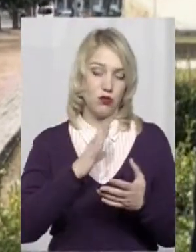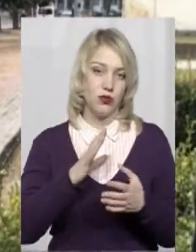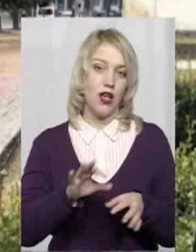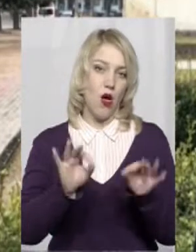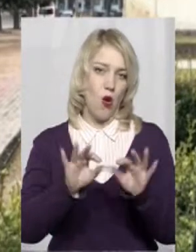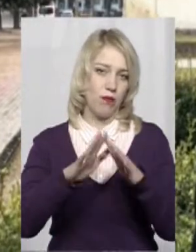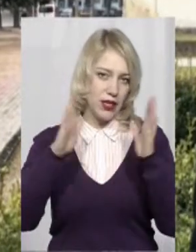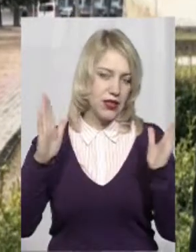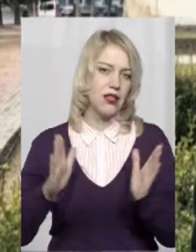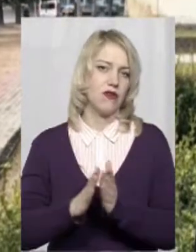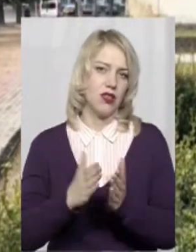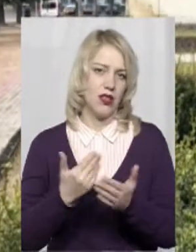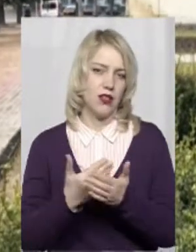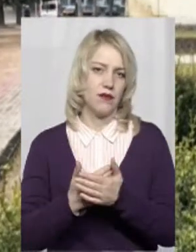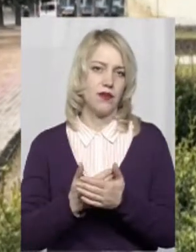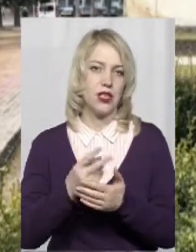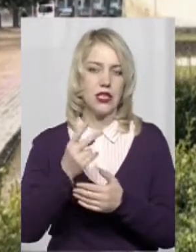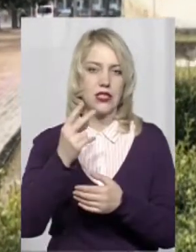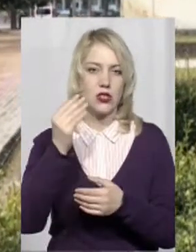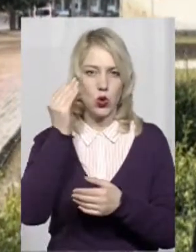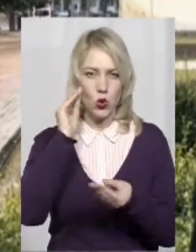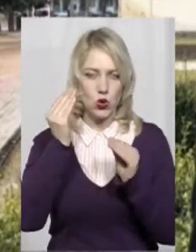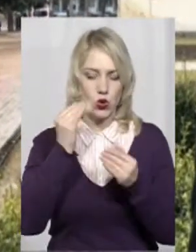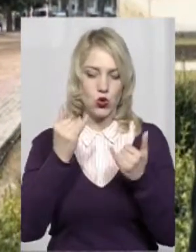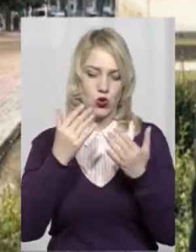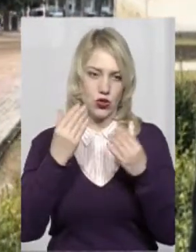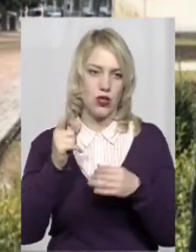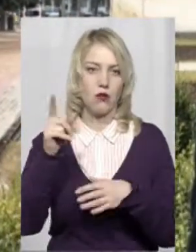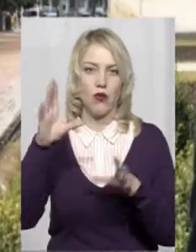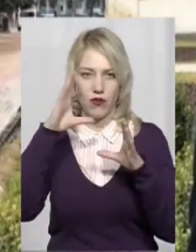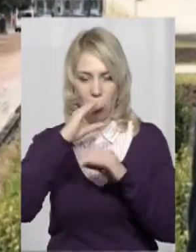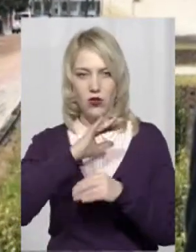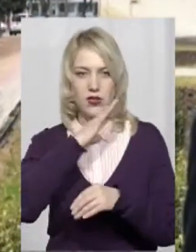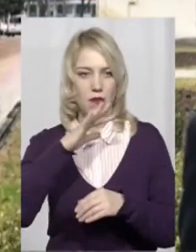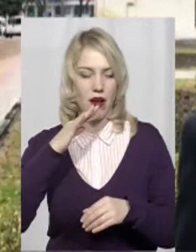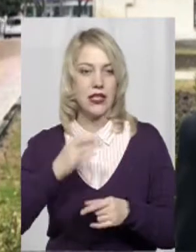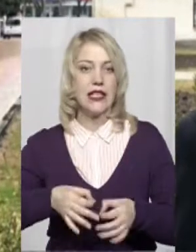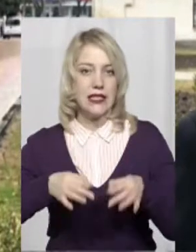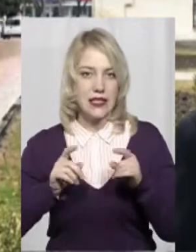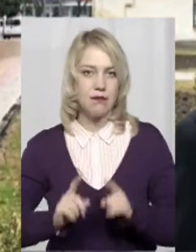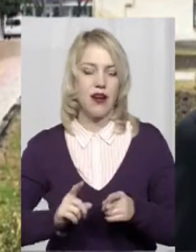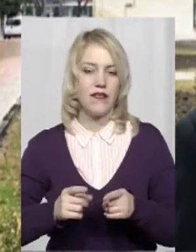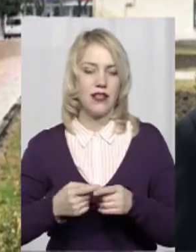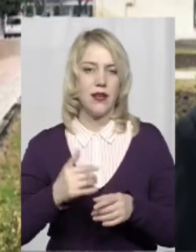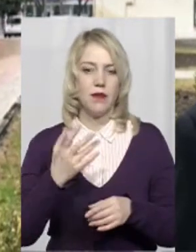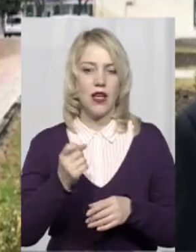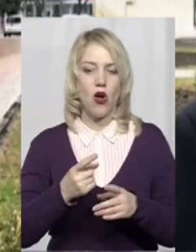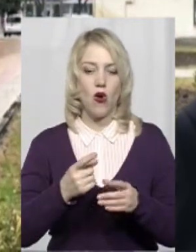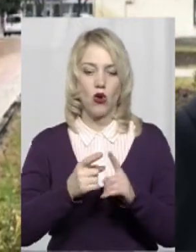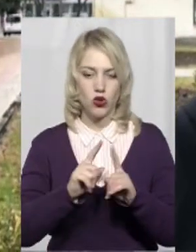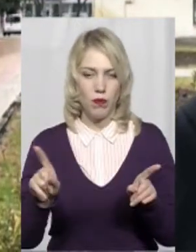'єктивним, то з точки зору сьогоднішнього дня йому вдалося дуже багато. Справді, особливо за другий термін